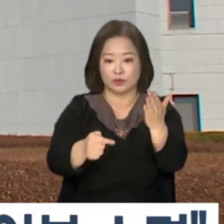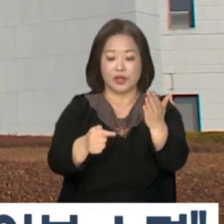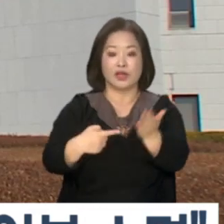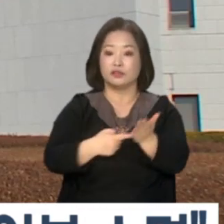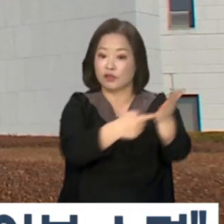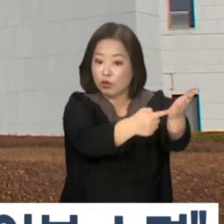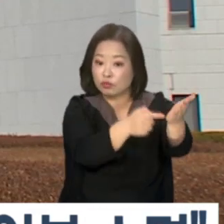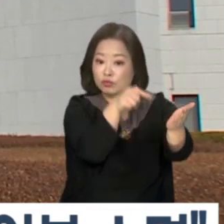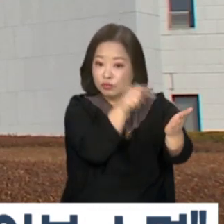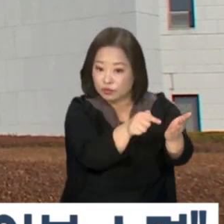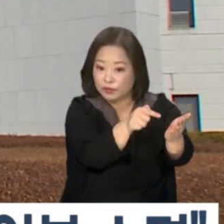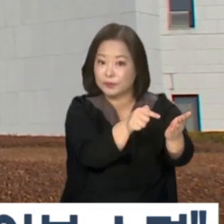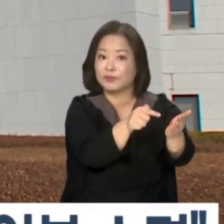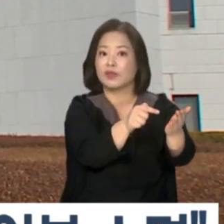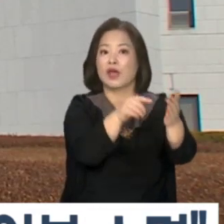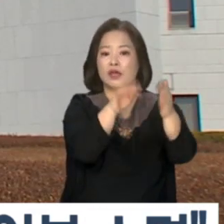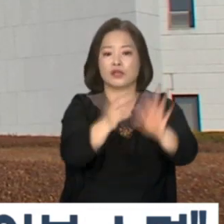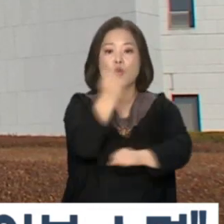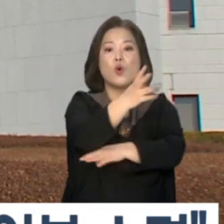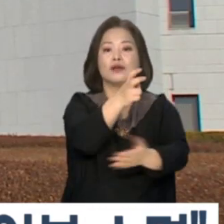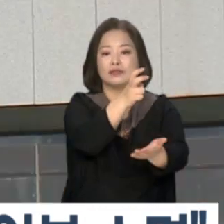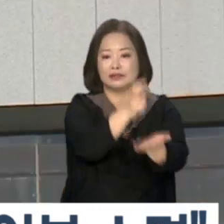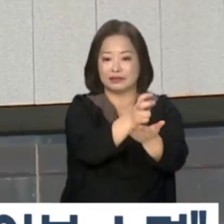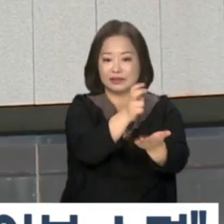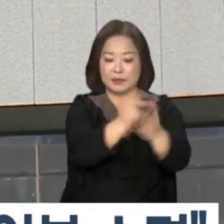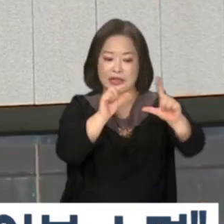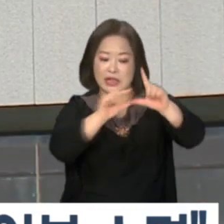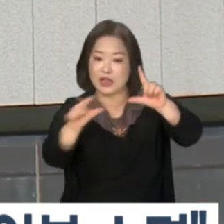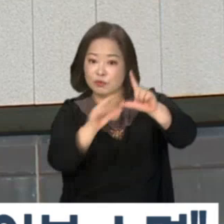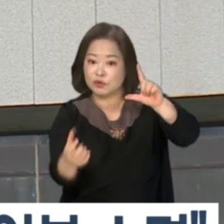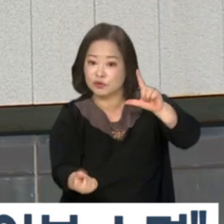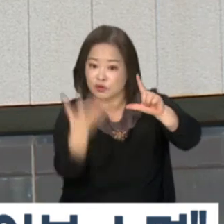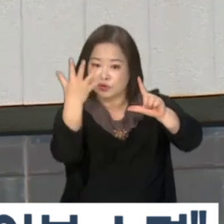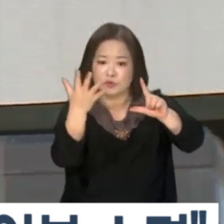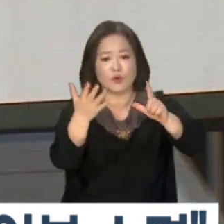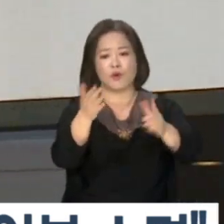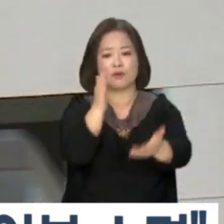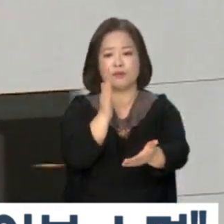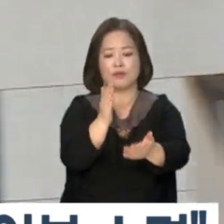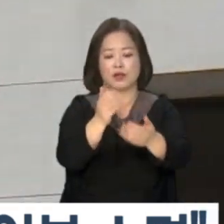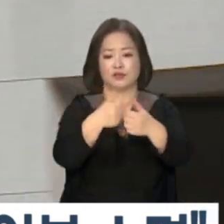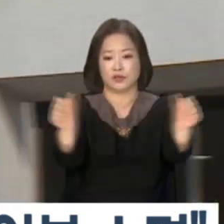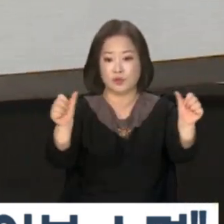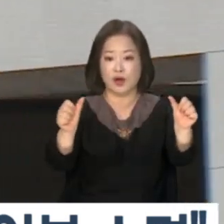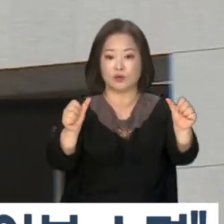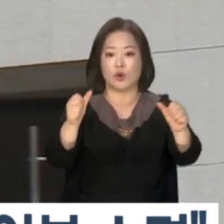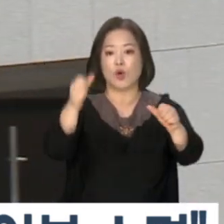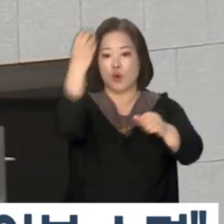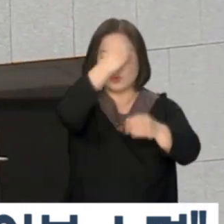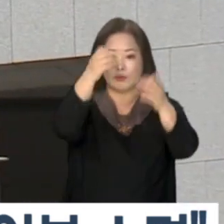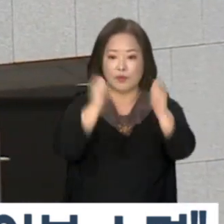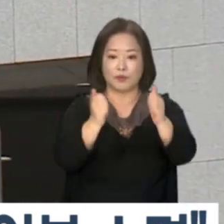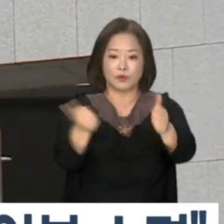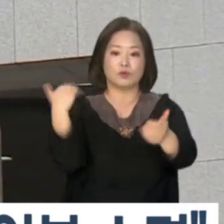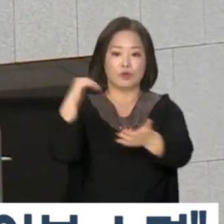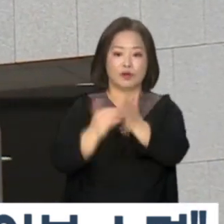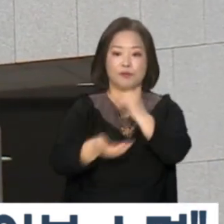청구 소송의 상고심에서 원심의 원고 일부 승소 판결을 파기하고 서울고법으로 돌려보냈습니다.